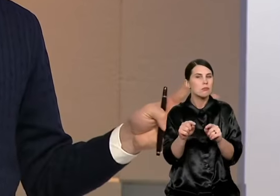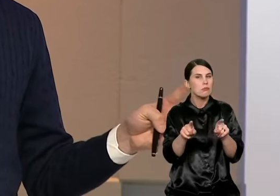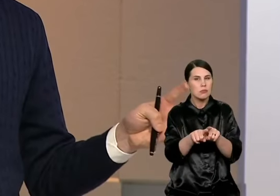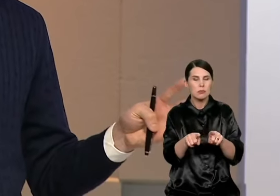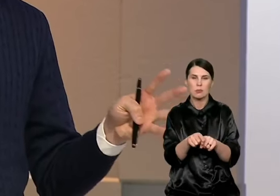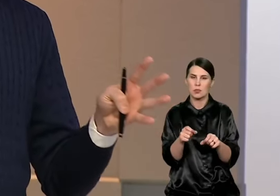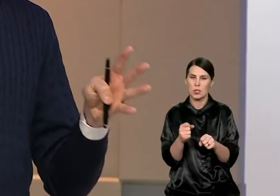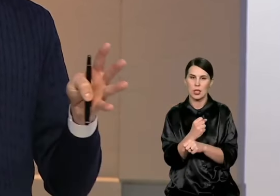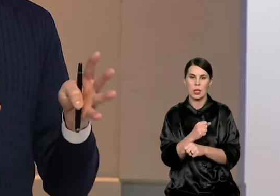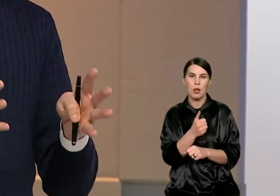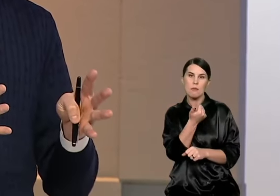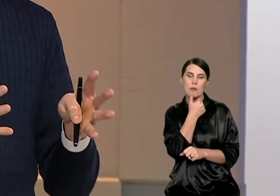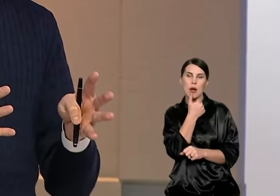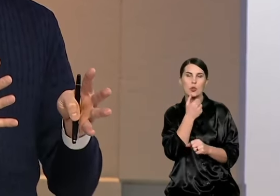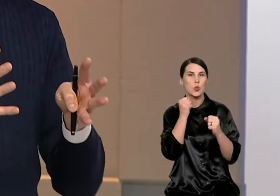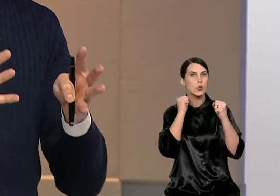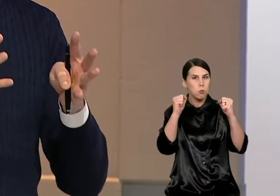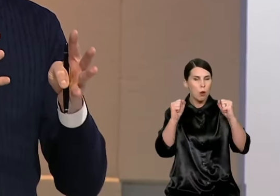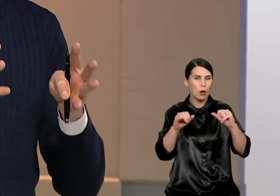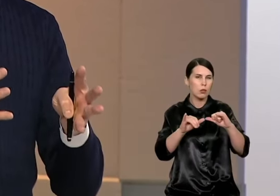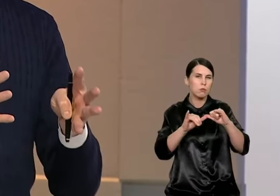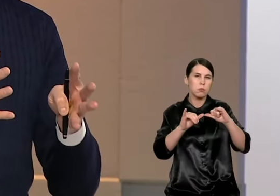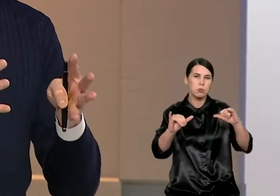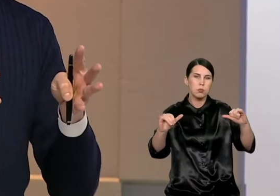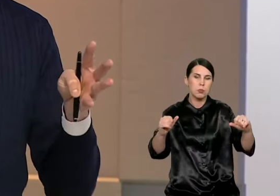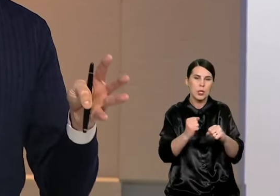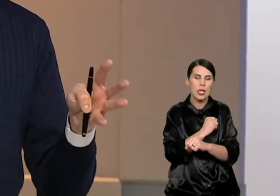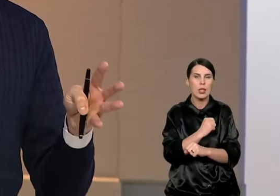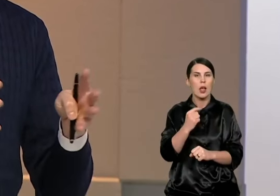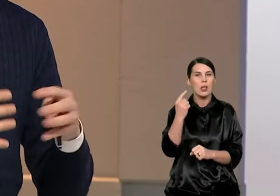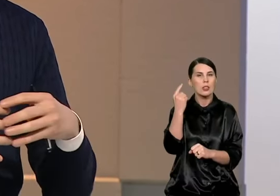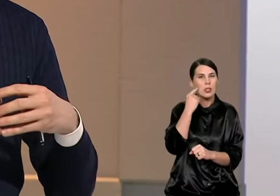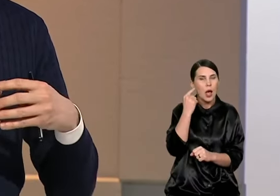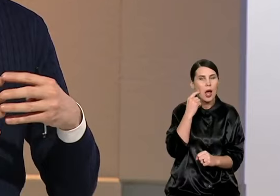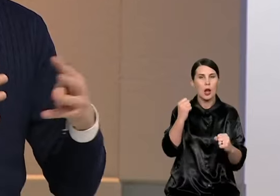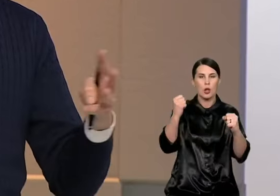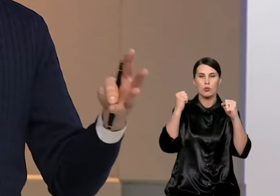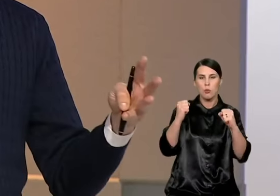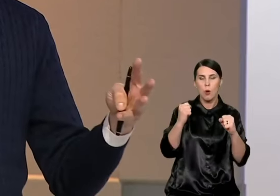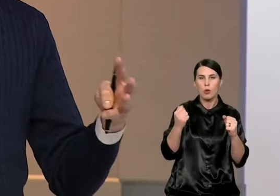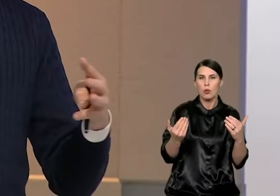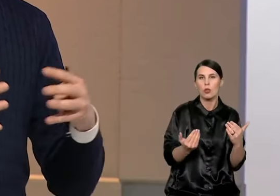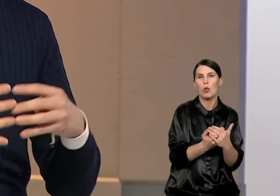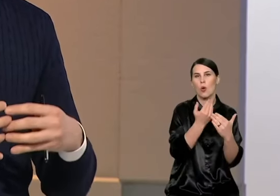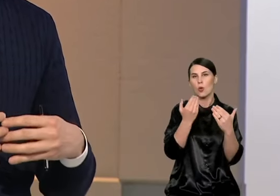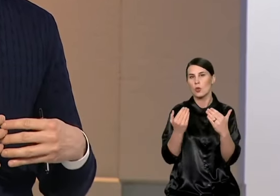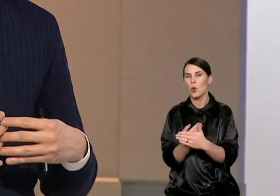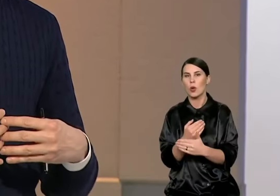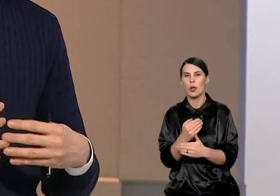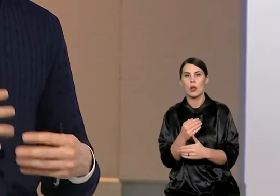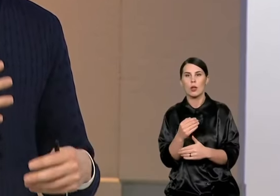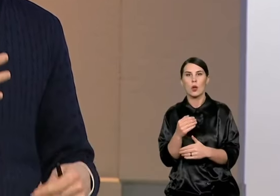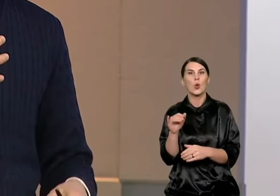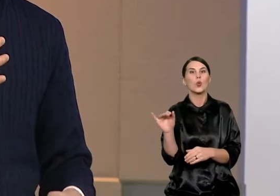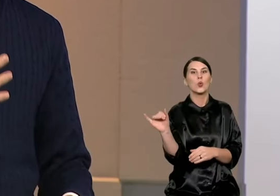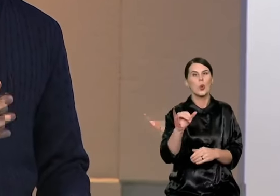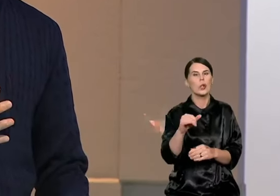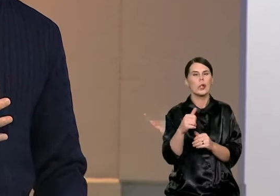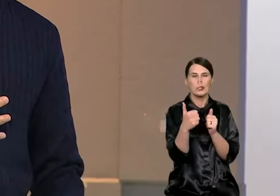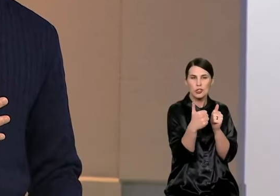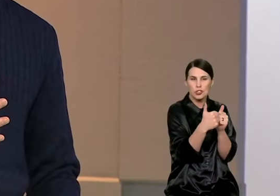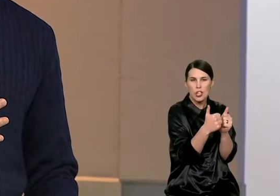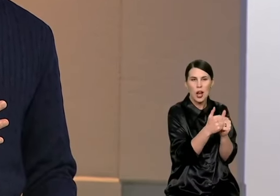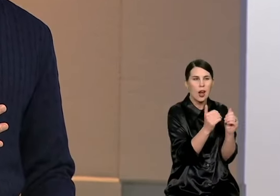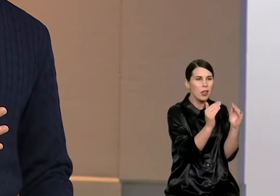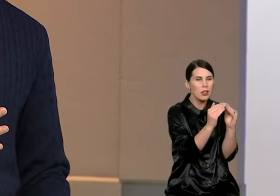tai pilnumą atmenų futbolo aikštelės, universalės sportos salės, arčiau namų, arčiau bendruomenių, taip, kad vėlgi nereikėtų važiuoti per visą miestą. Lygiai